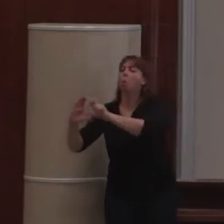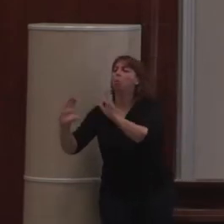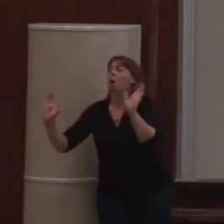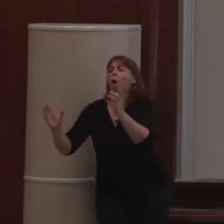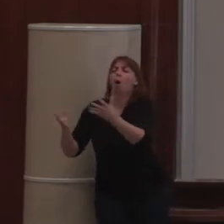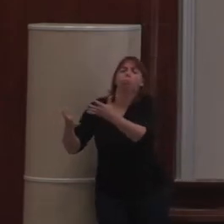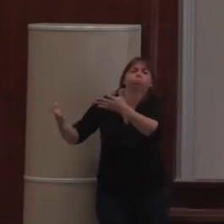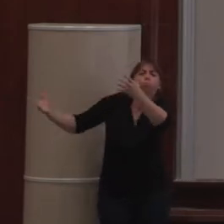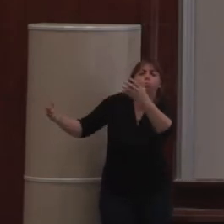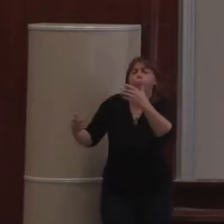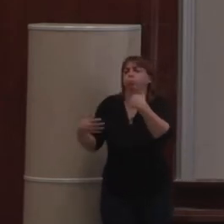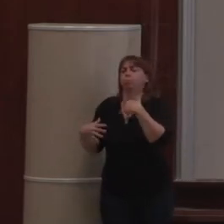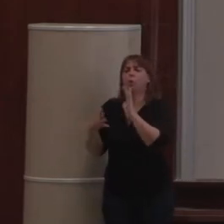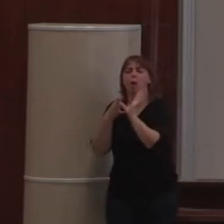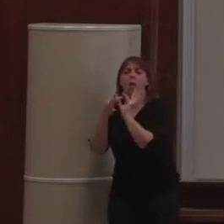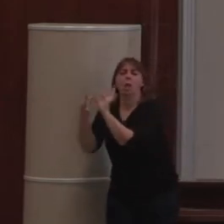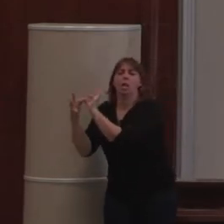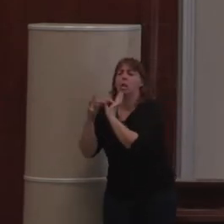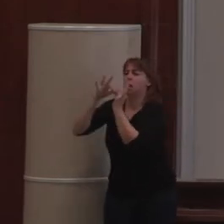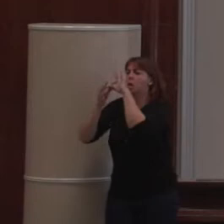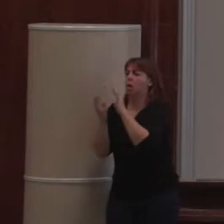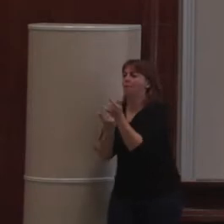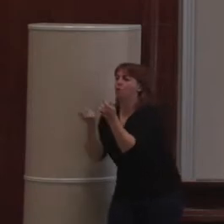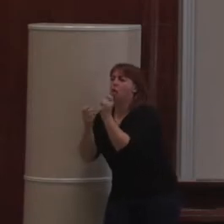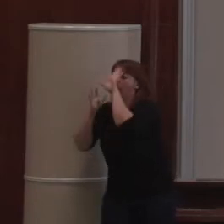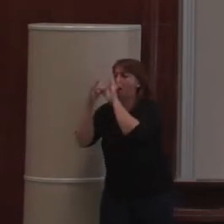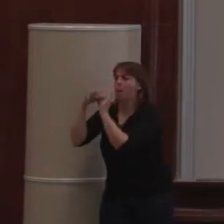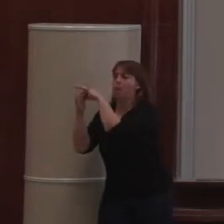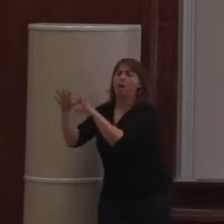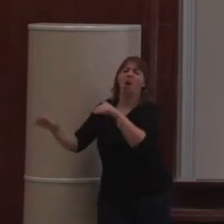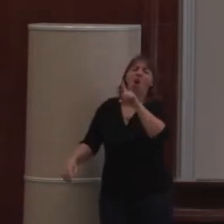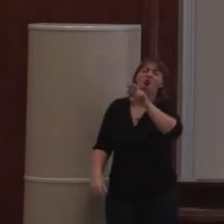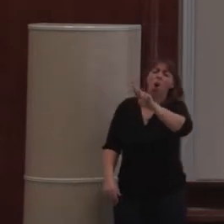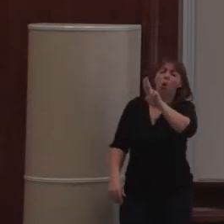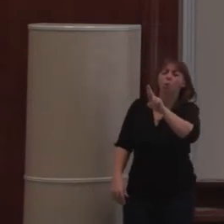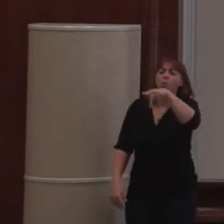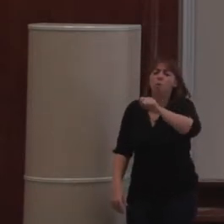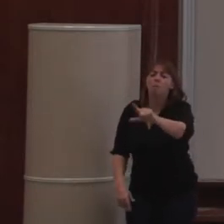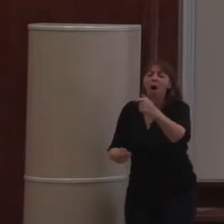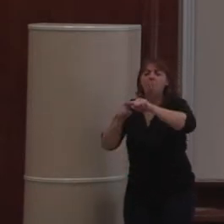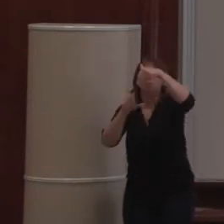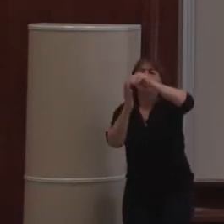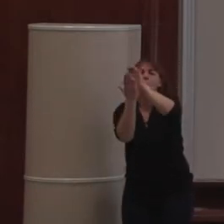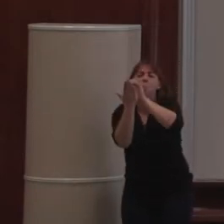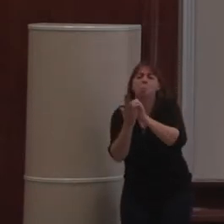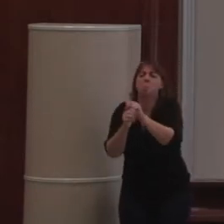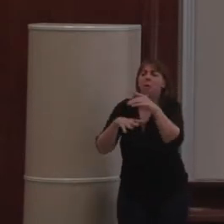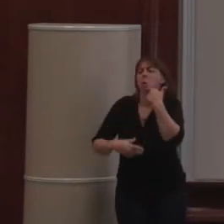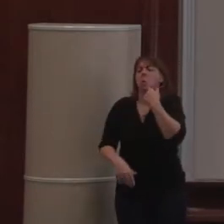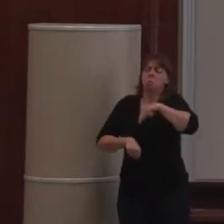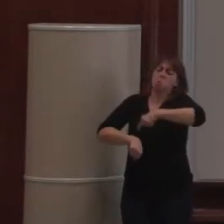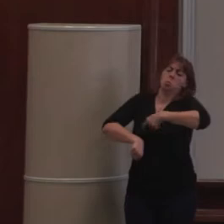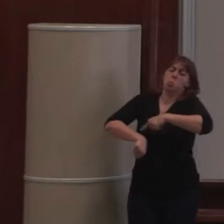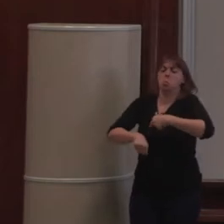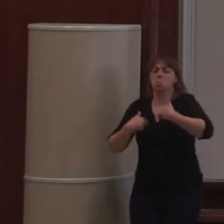gigantesque, avec des tas de dépendances fastidieuses à gérer. Je ne pas utiliser Drupal aussi, qui a des milliers de modules. Tout ça, ça m'embête. Ça me fait perdre du temps.